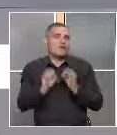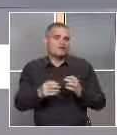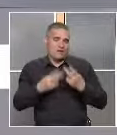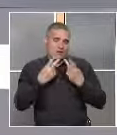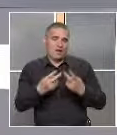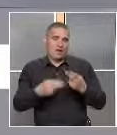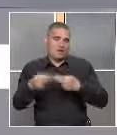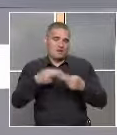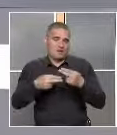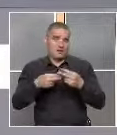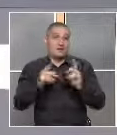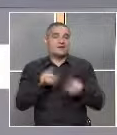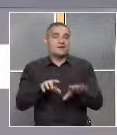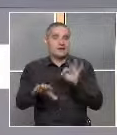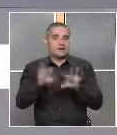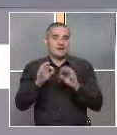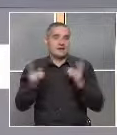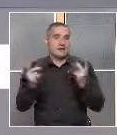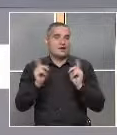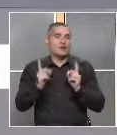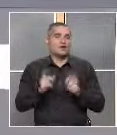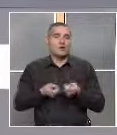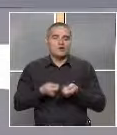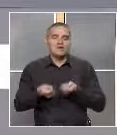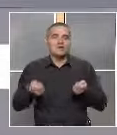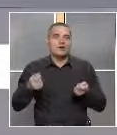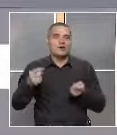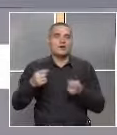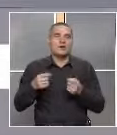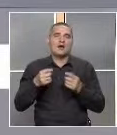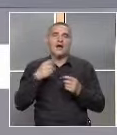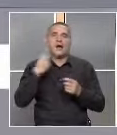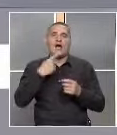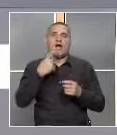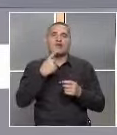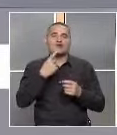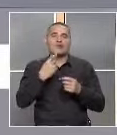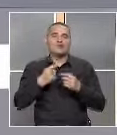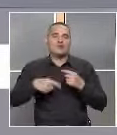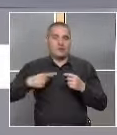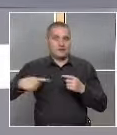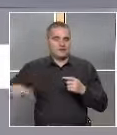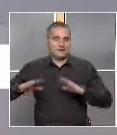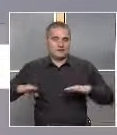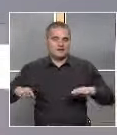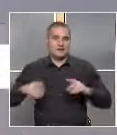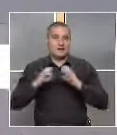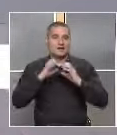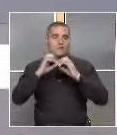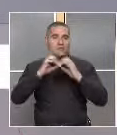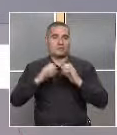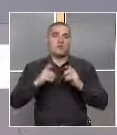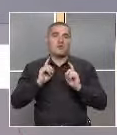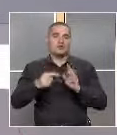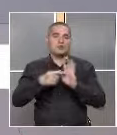гледат. Нека да избират игри, които да стимулират когнитивното и язиковото развитие на децата. Може ли да посочите